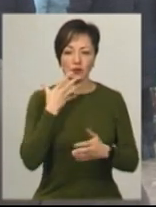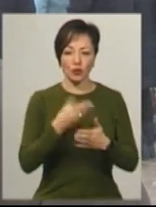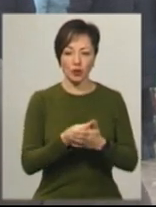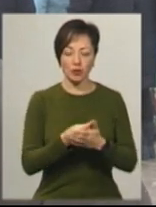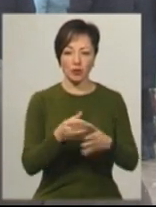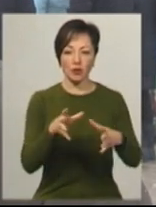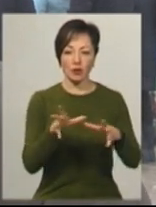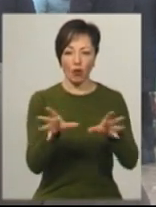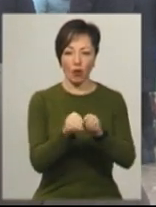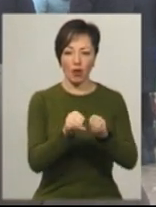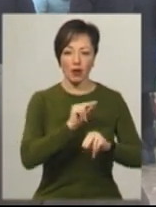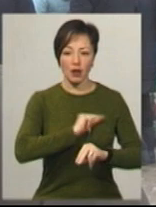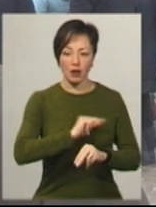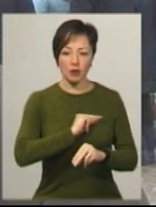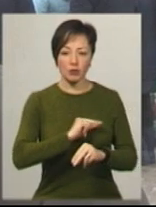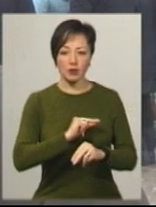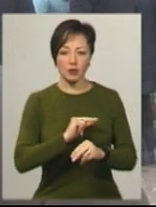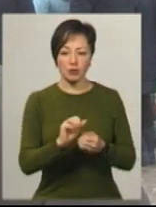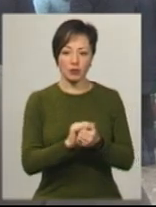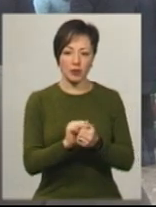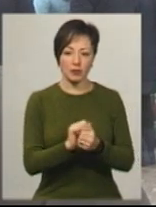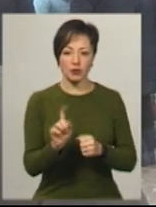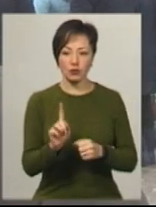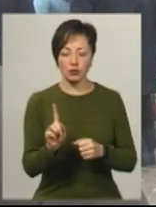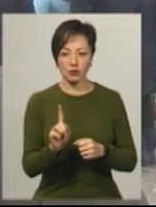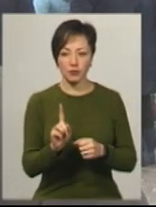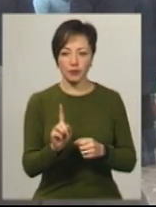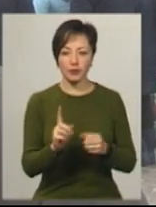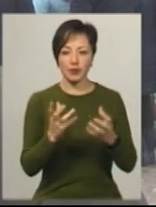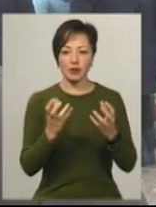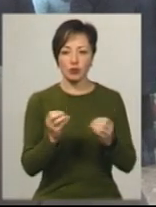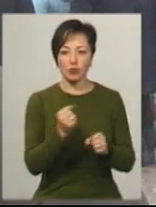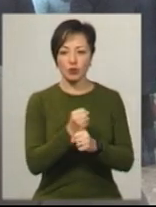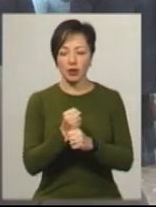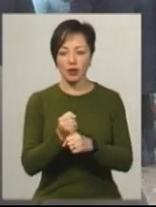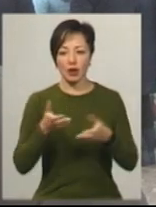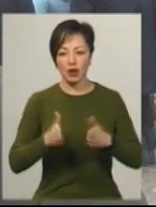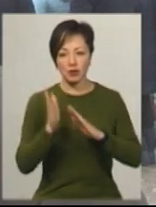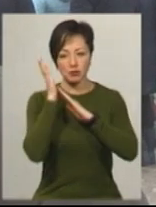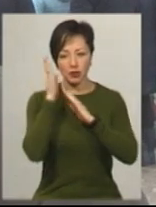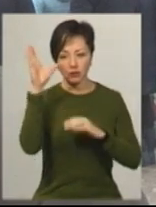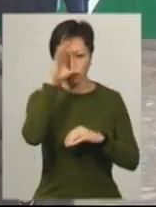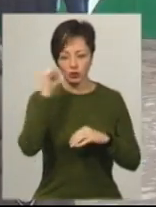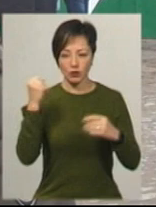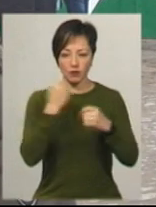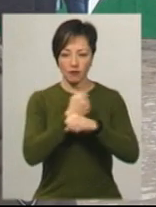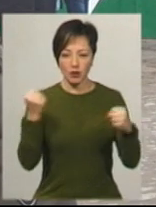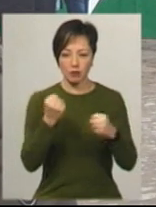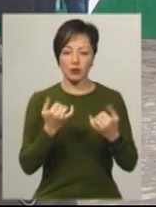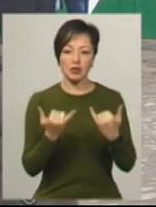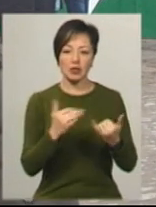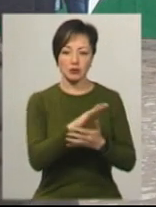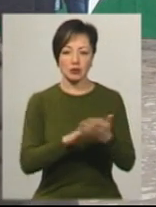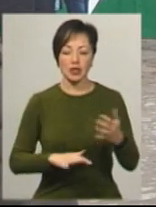колегою, там постирались щось, вони щось там поробили, лягли спати. Вночі пролунав вибух, ведеться